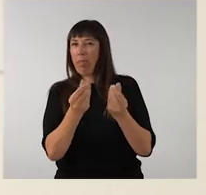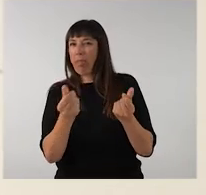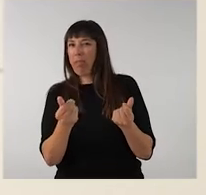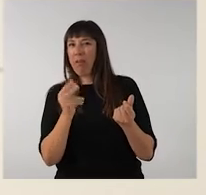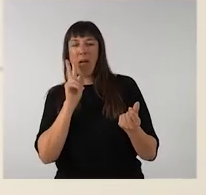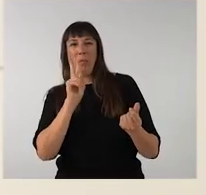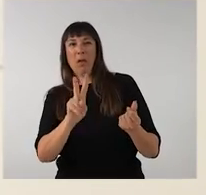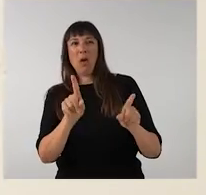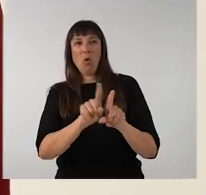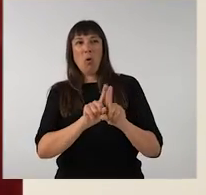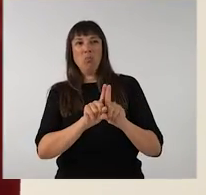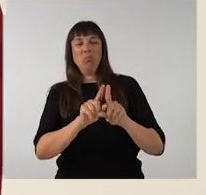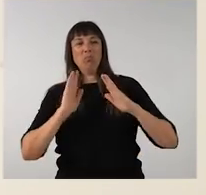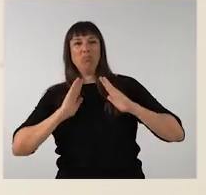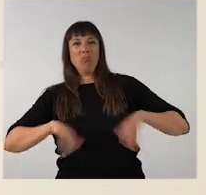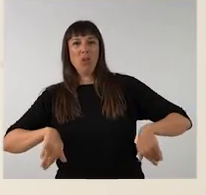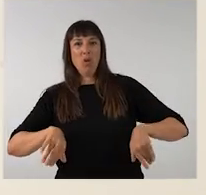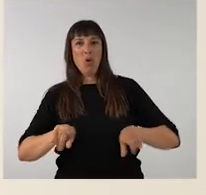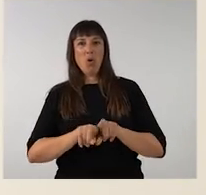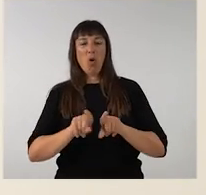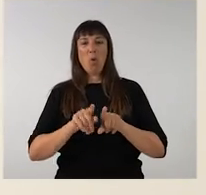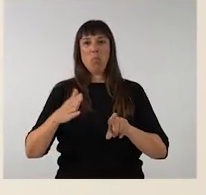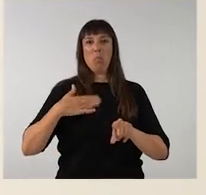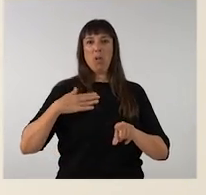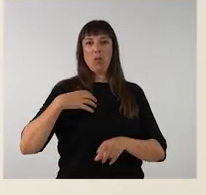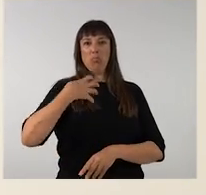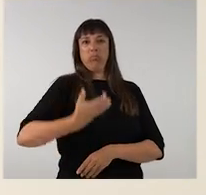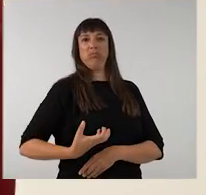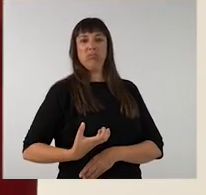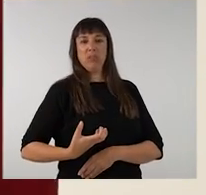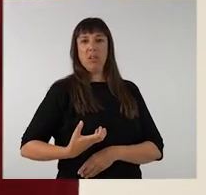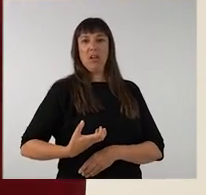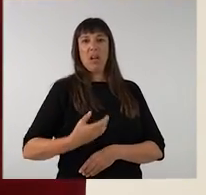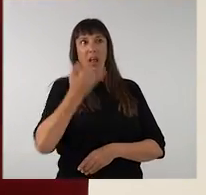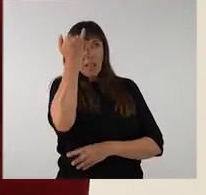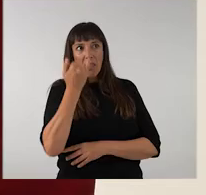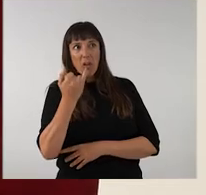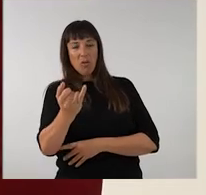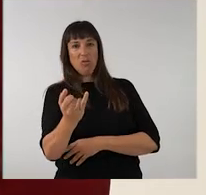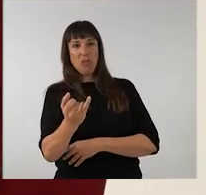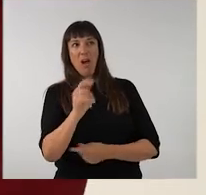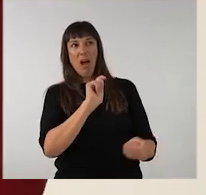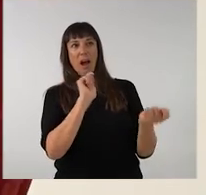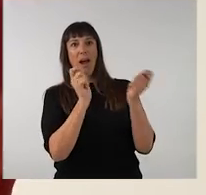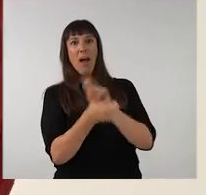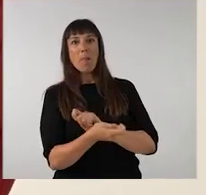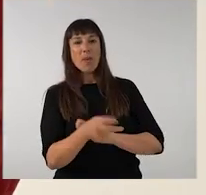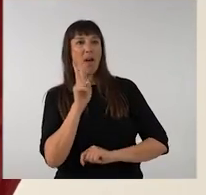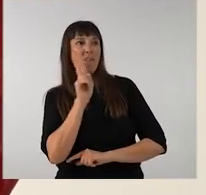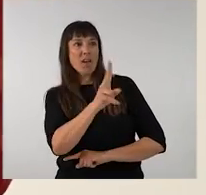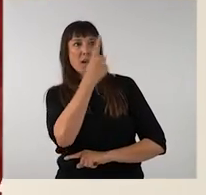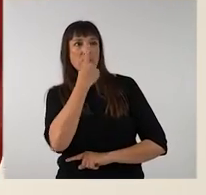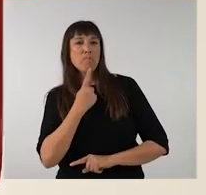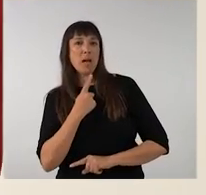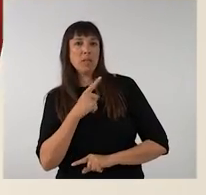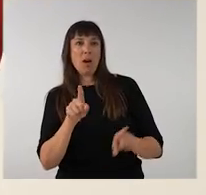de sobte es d'haver més una imatge de noesa, de mostrar un pit, i des de la ideologia és rellegida i és transformada